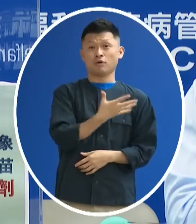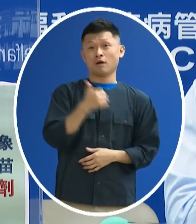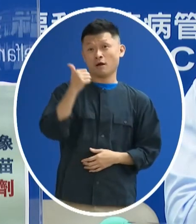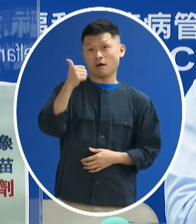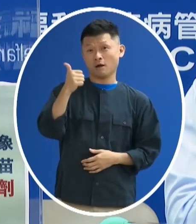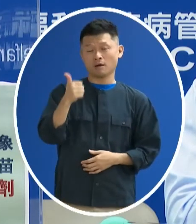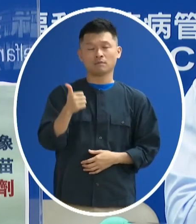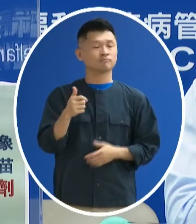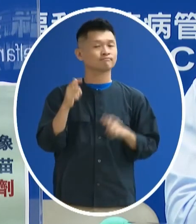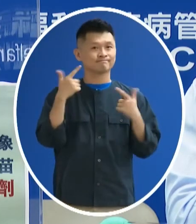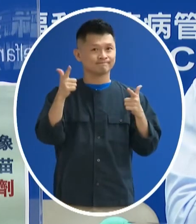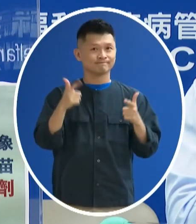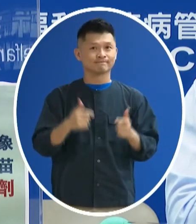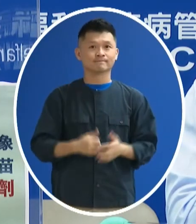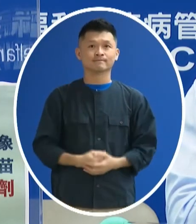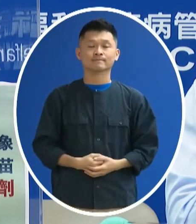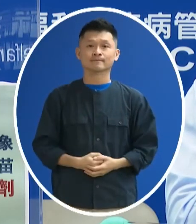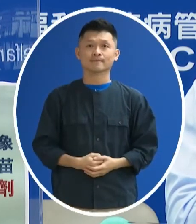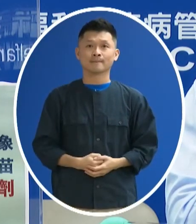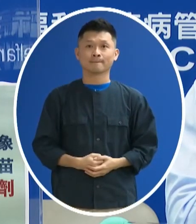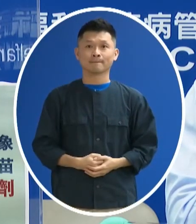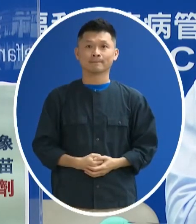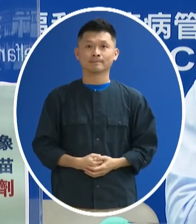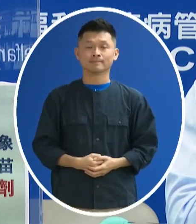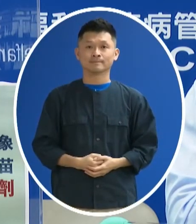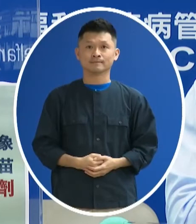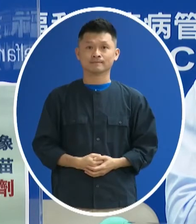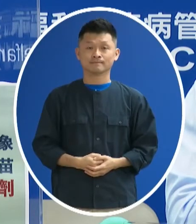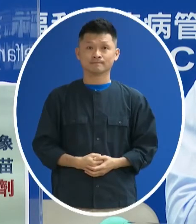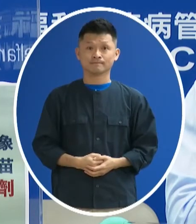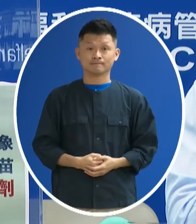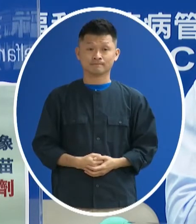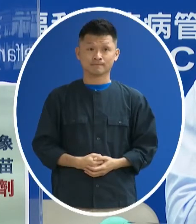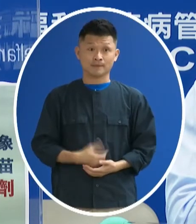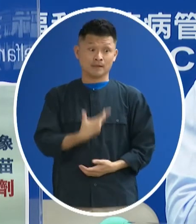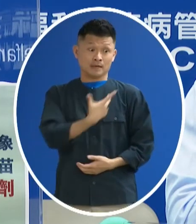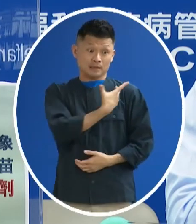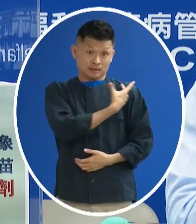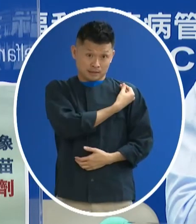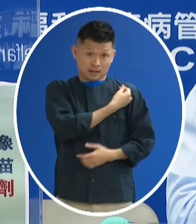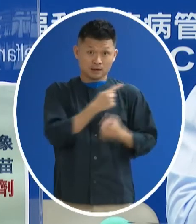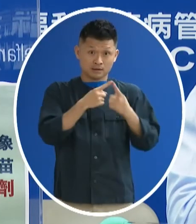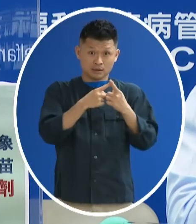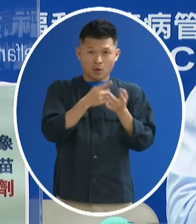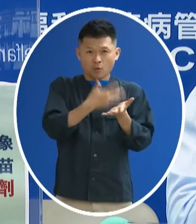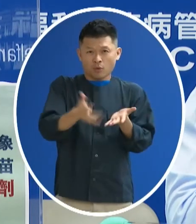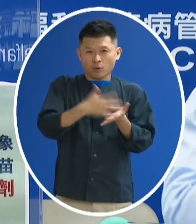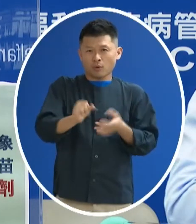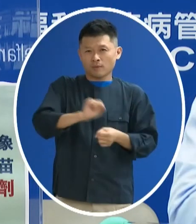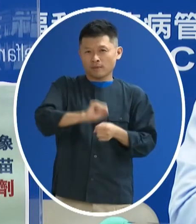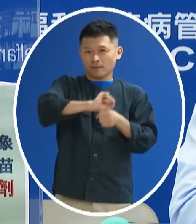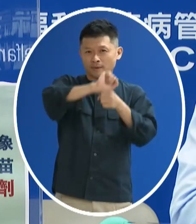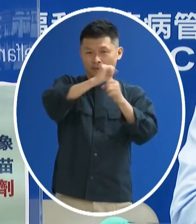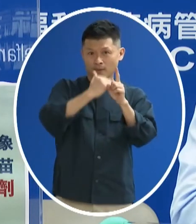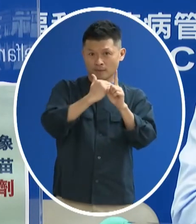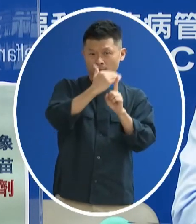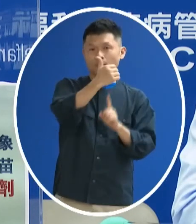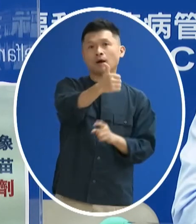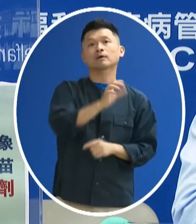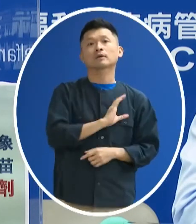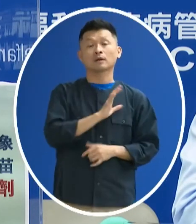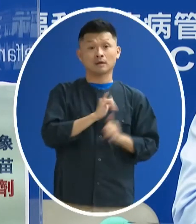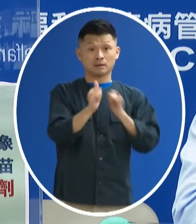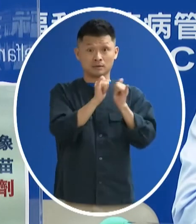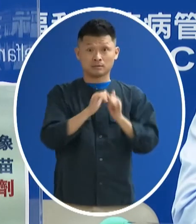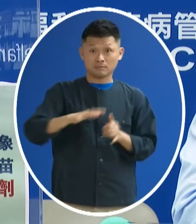個涵蓋率是越多越好我要講一下修正一下社